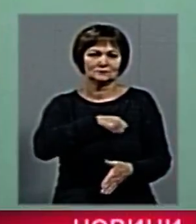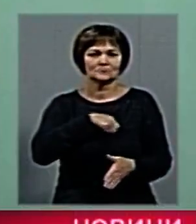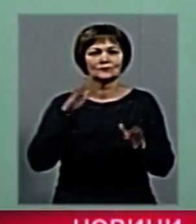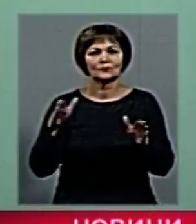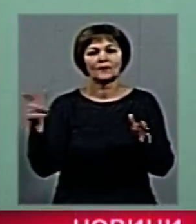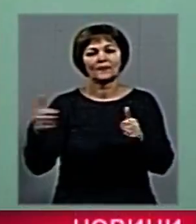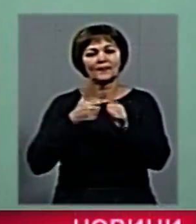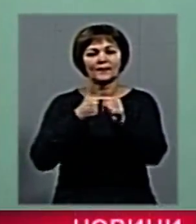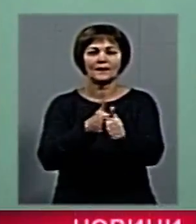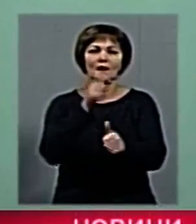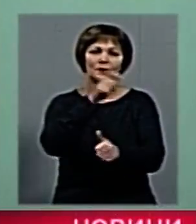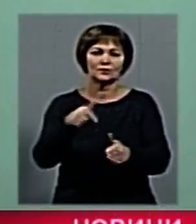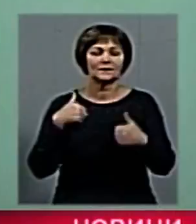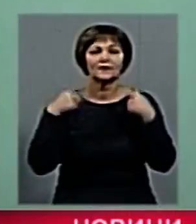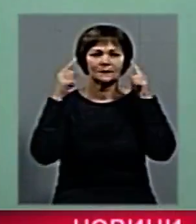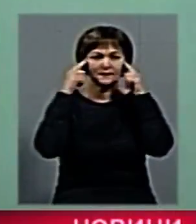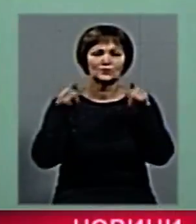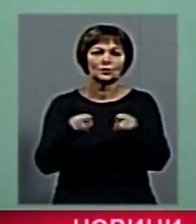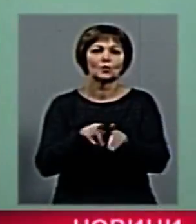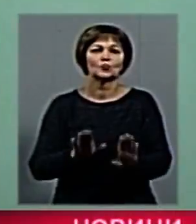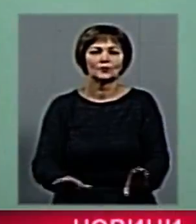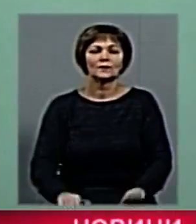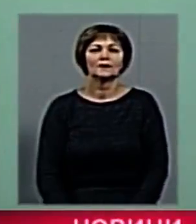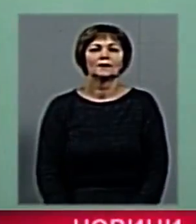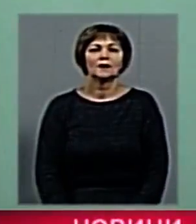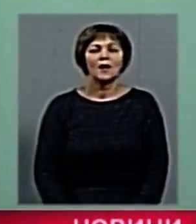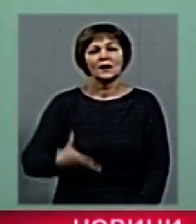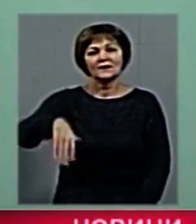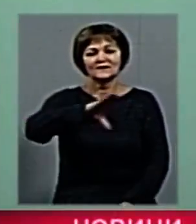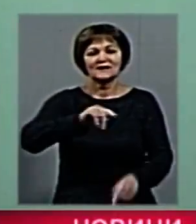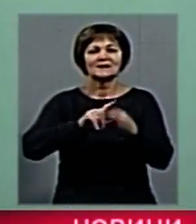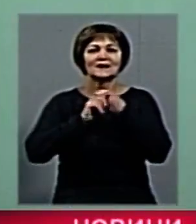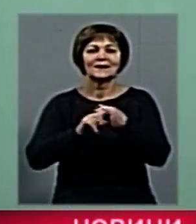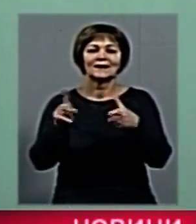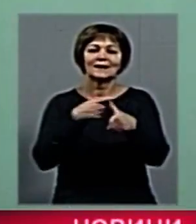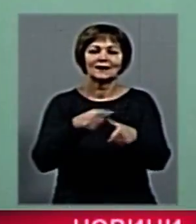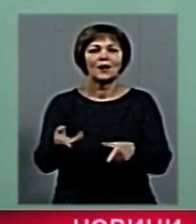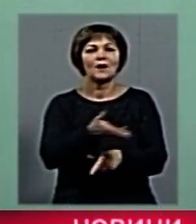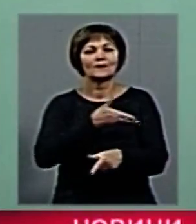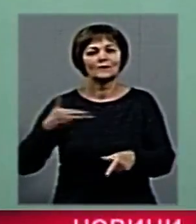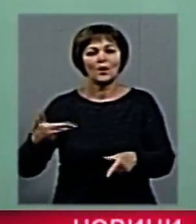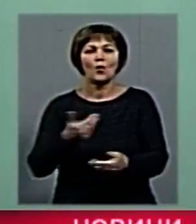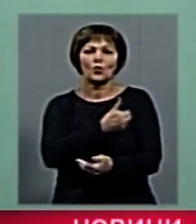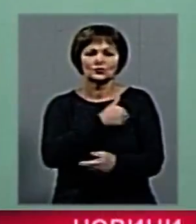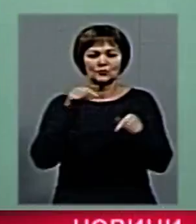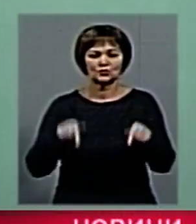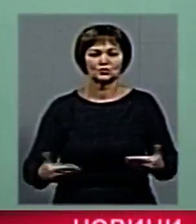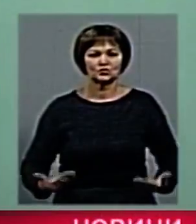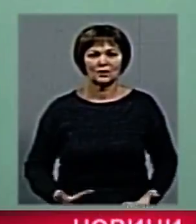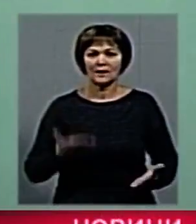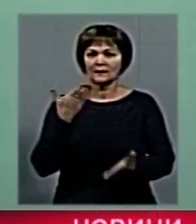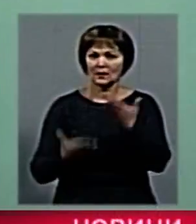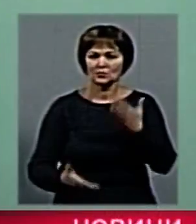підуть за ними люди, я так думаю. А все залежить від того, чи хочемо жити в селі. Якщо